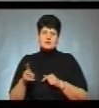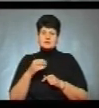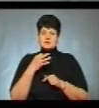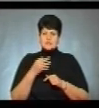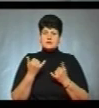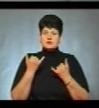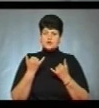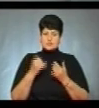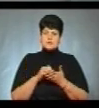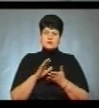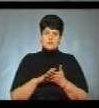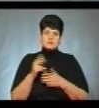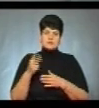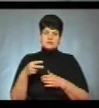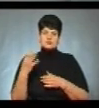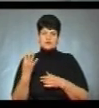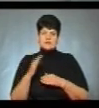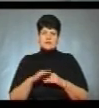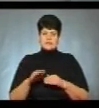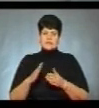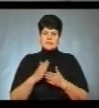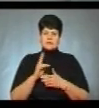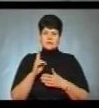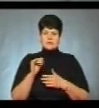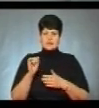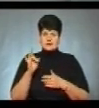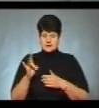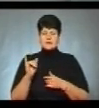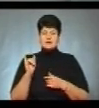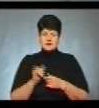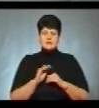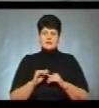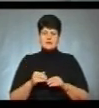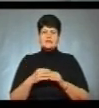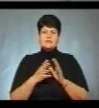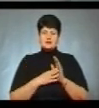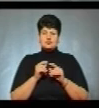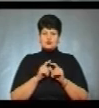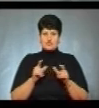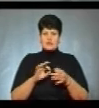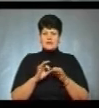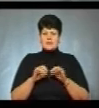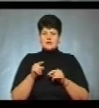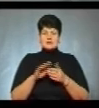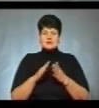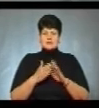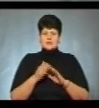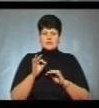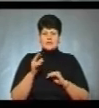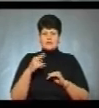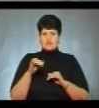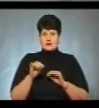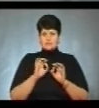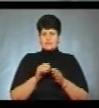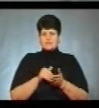медзакладі зареєстровано 24 дитини, які хворіють на кір, серед них і учні 19-ї школи. Деталі про їхній стан Ольга Девоняк розповідати